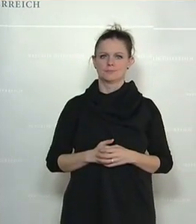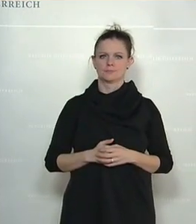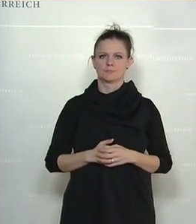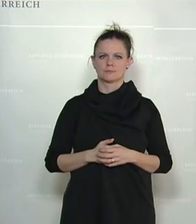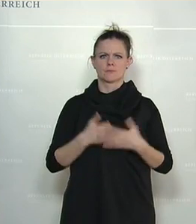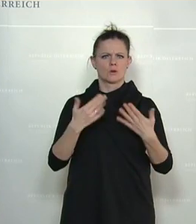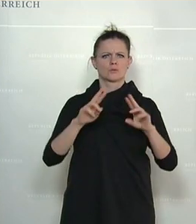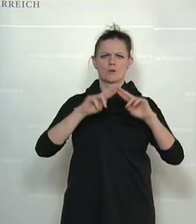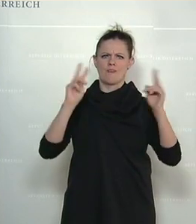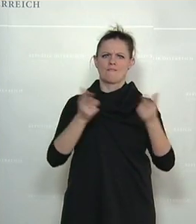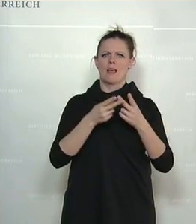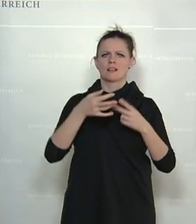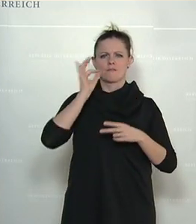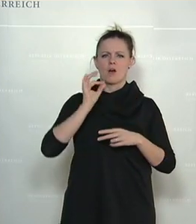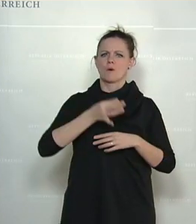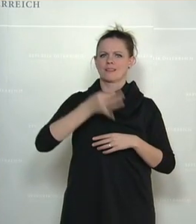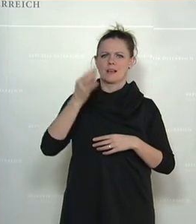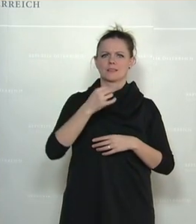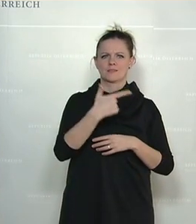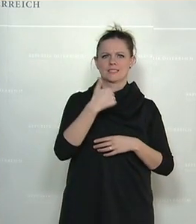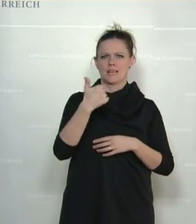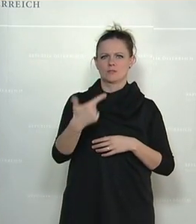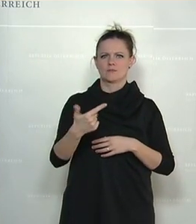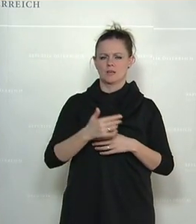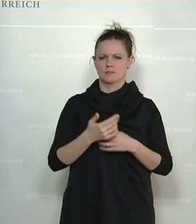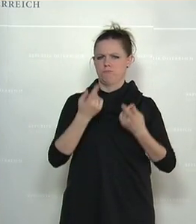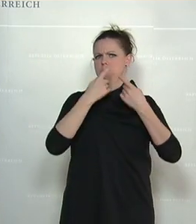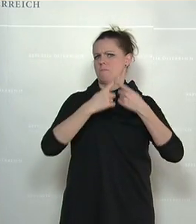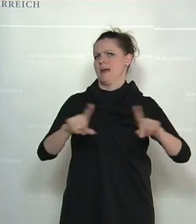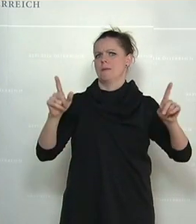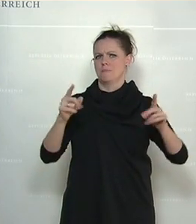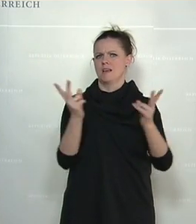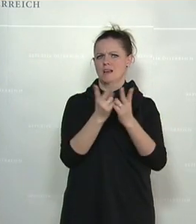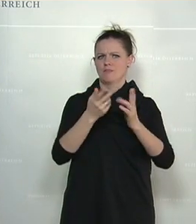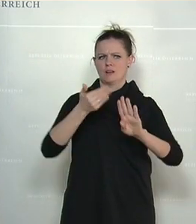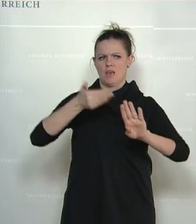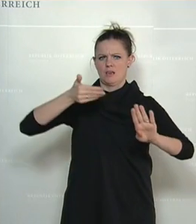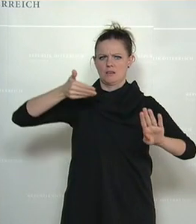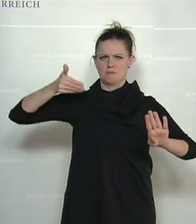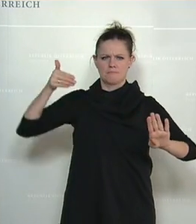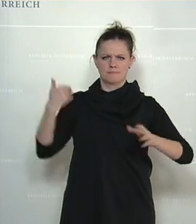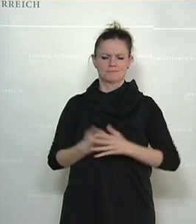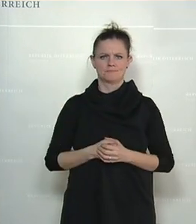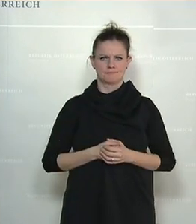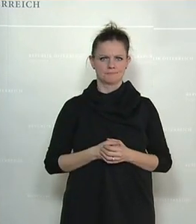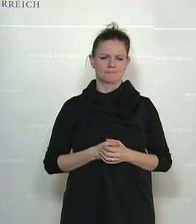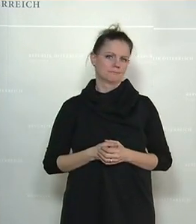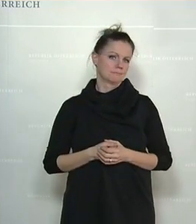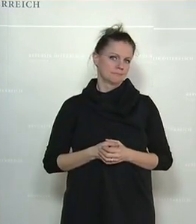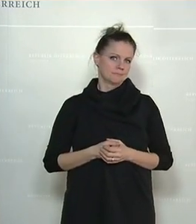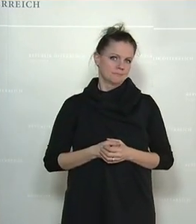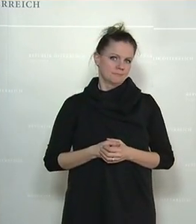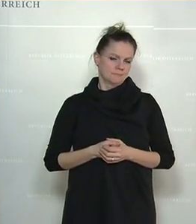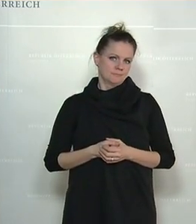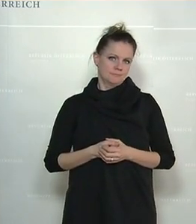dieser Weltfrauentag 2021 ist ein völlig anderer als wie in den Jahren davor. Und